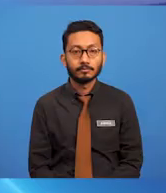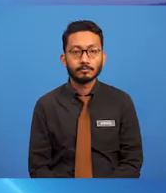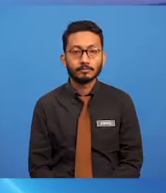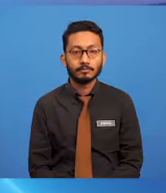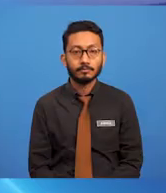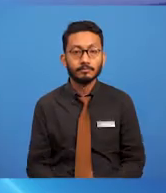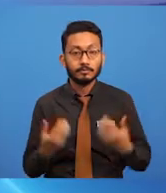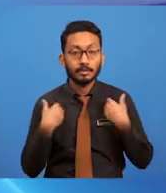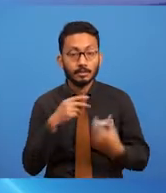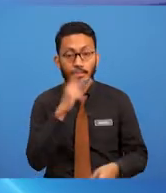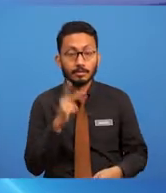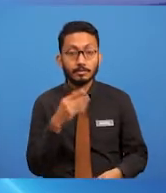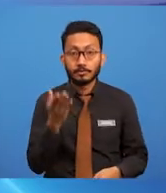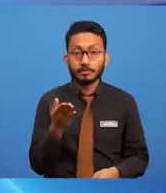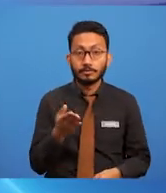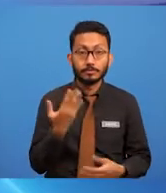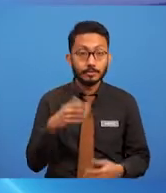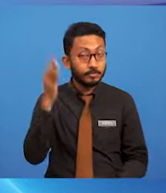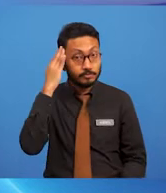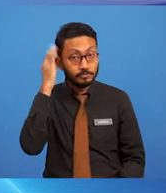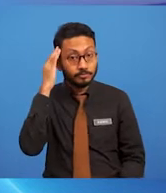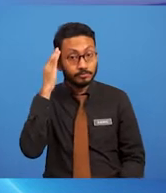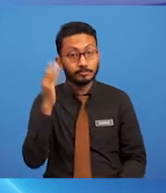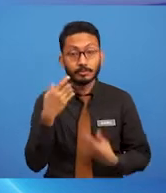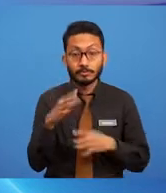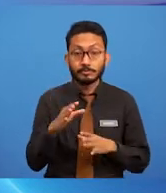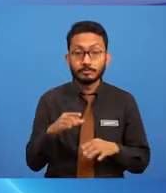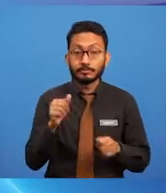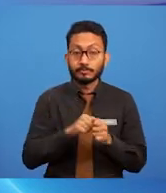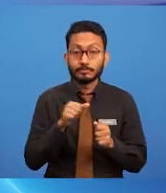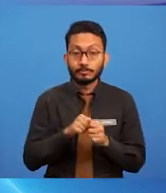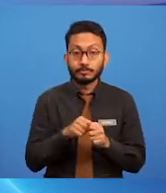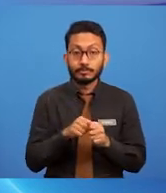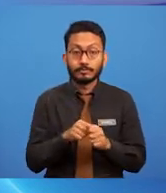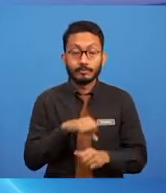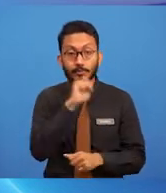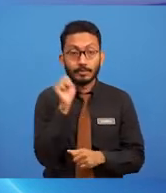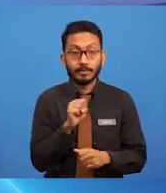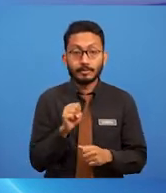Adakah anda sudah mengetahui jawapan bagi setiap soalan tadi?